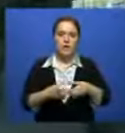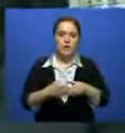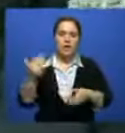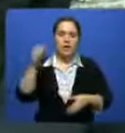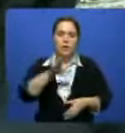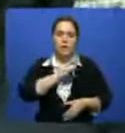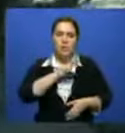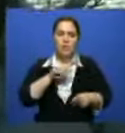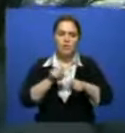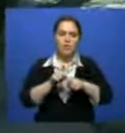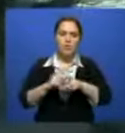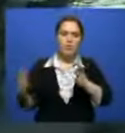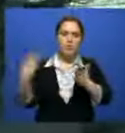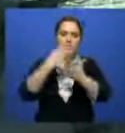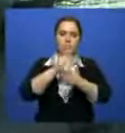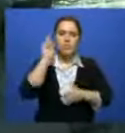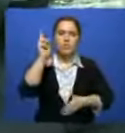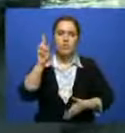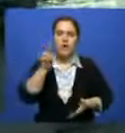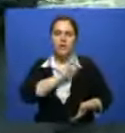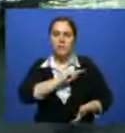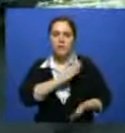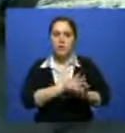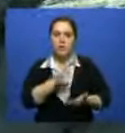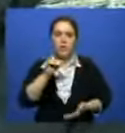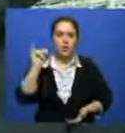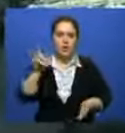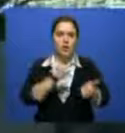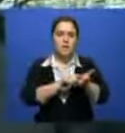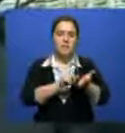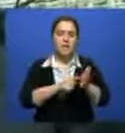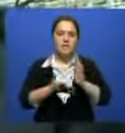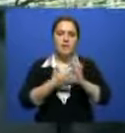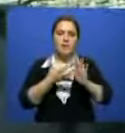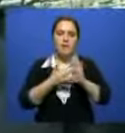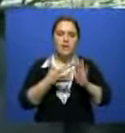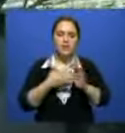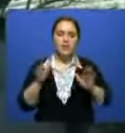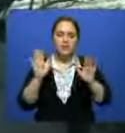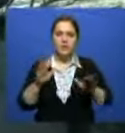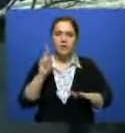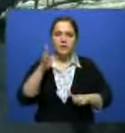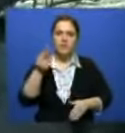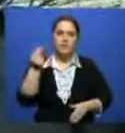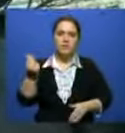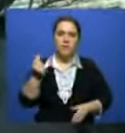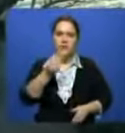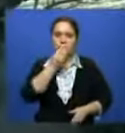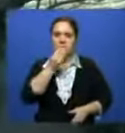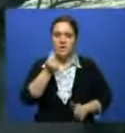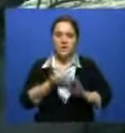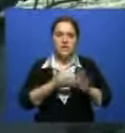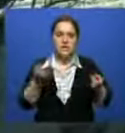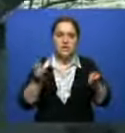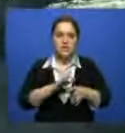присоединяются малоимущие, у которых есть работа. Все дело в том, что их пособий и пенсий хватает только, чтобы оплатить жилье. А на еду денег